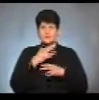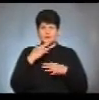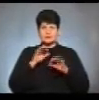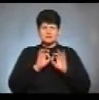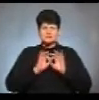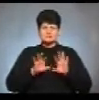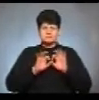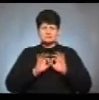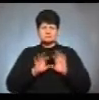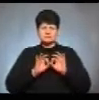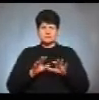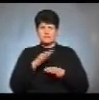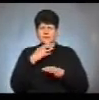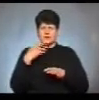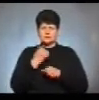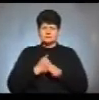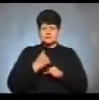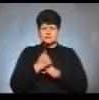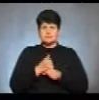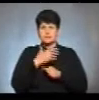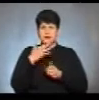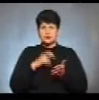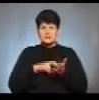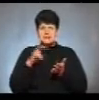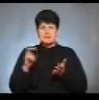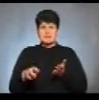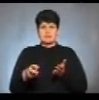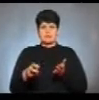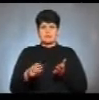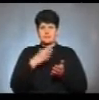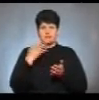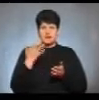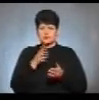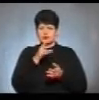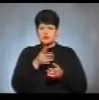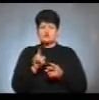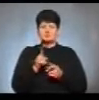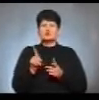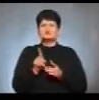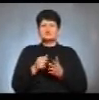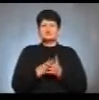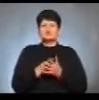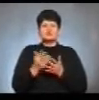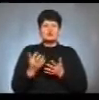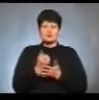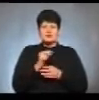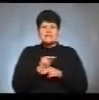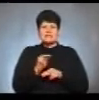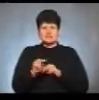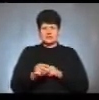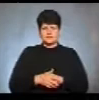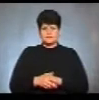пояснень, багато відпрацювань, багато стрибків і багато часу, щоб чогось добитися і чогось навчити.